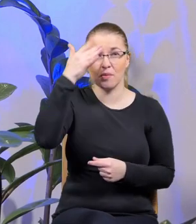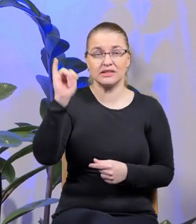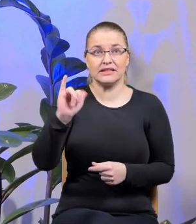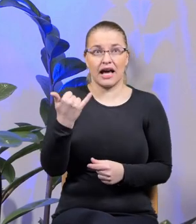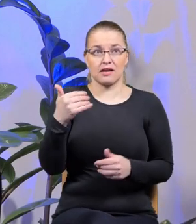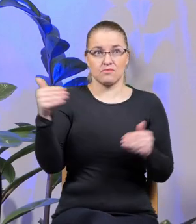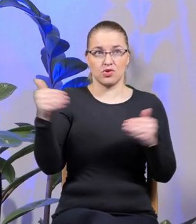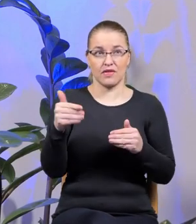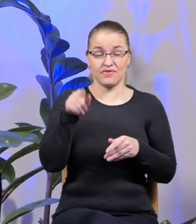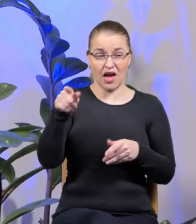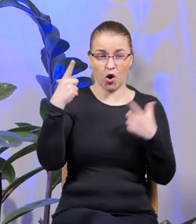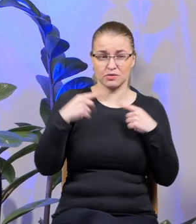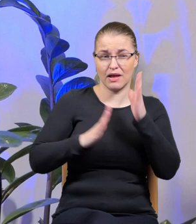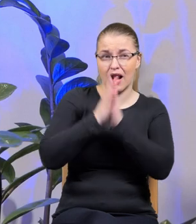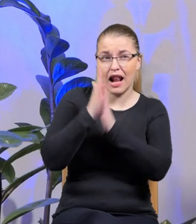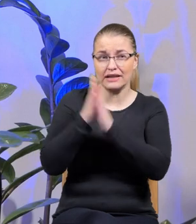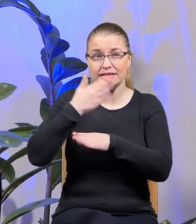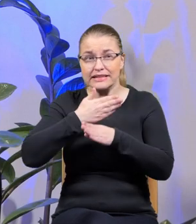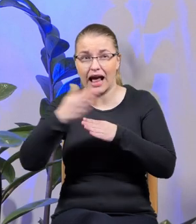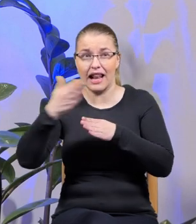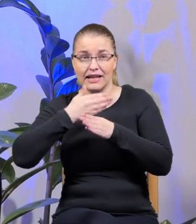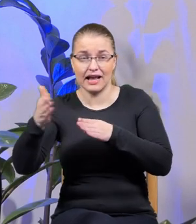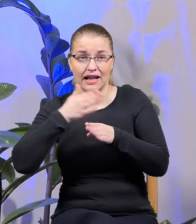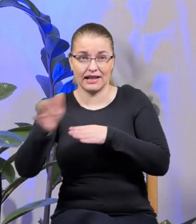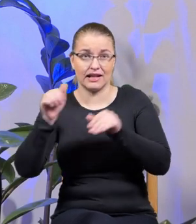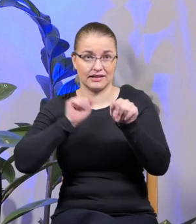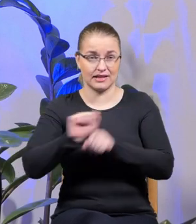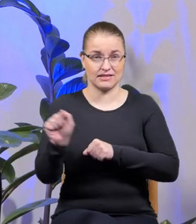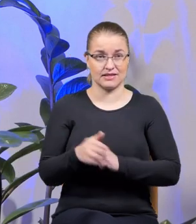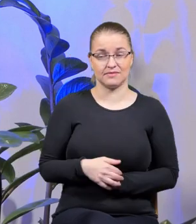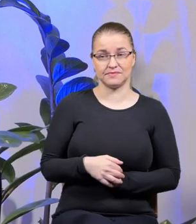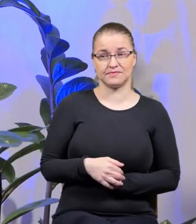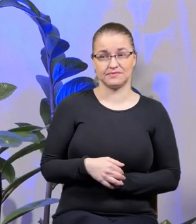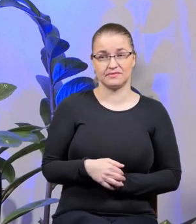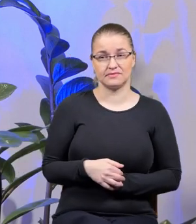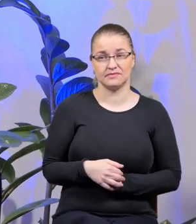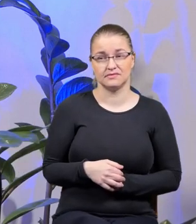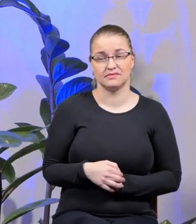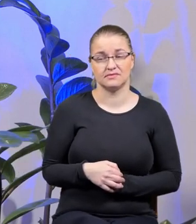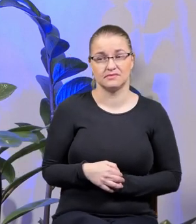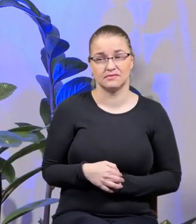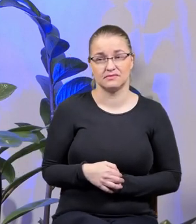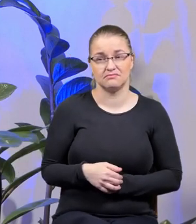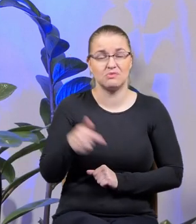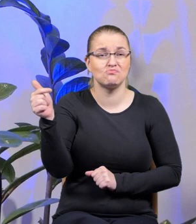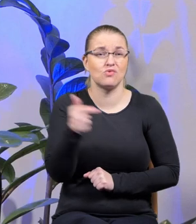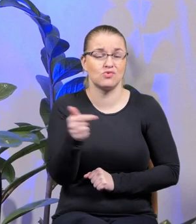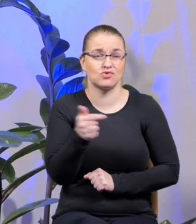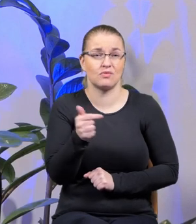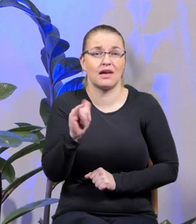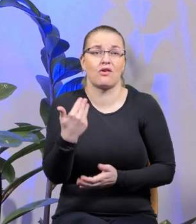możliwe, że ci ludzie ciągle w tych lasach trwają i jakoś muszą sobie